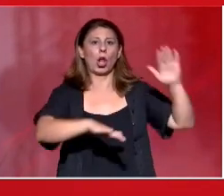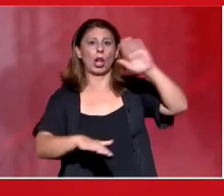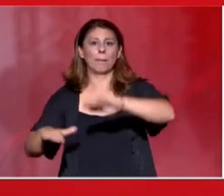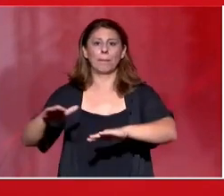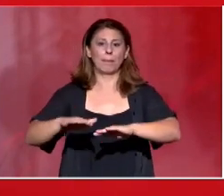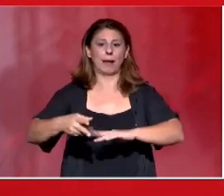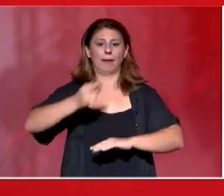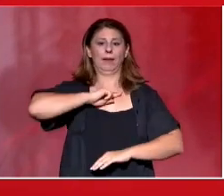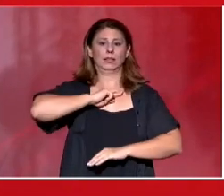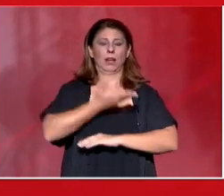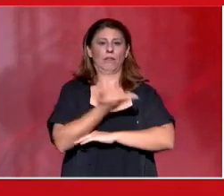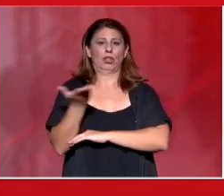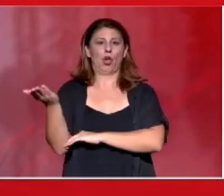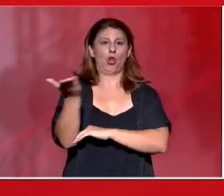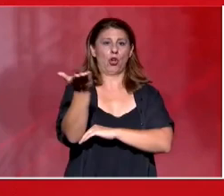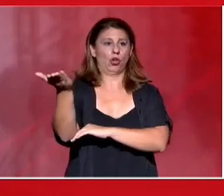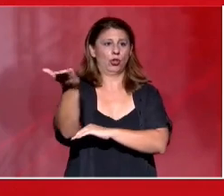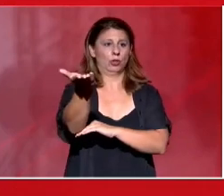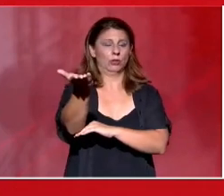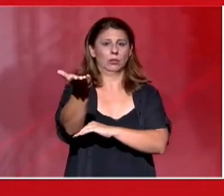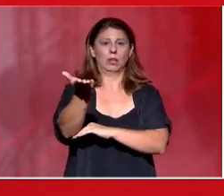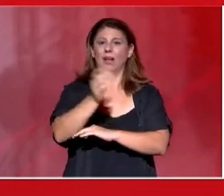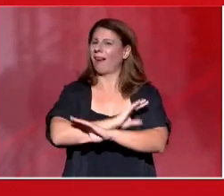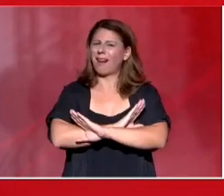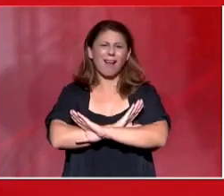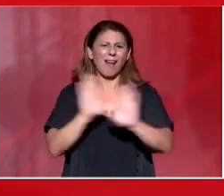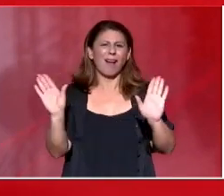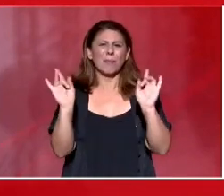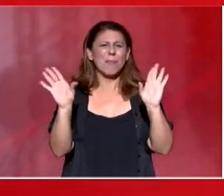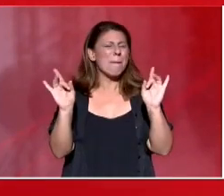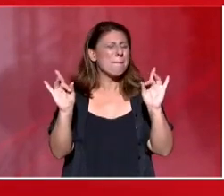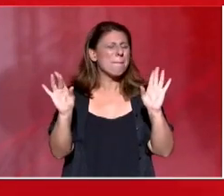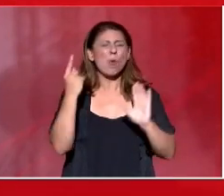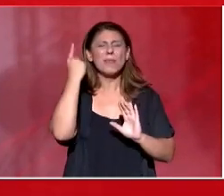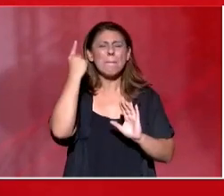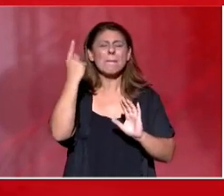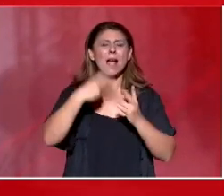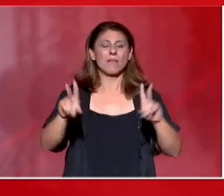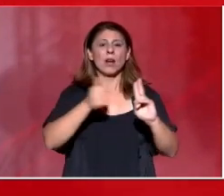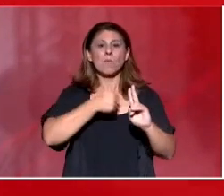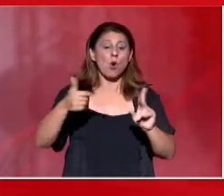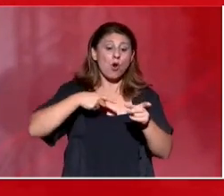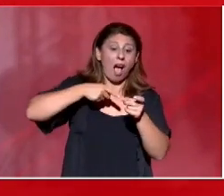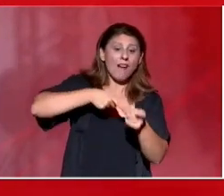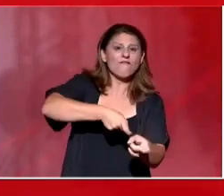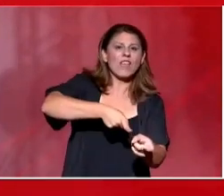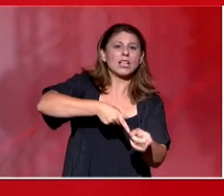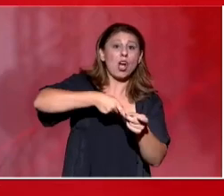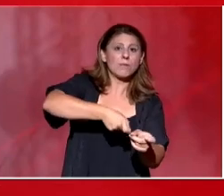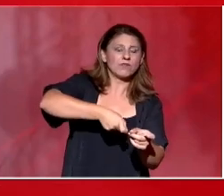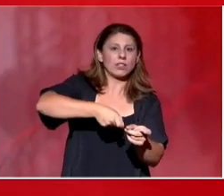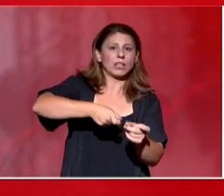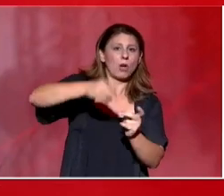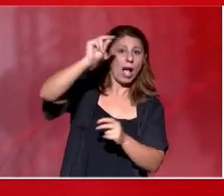Καμία ελευθερία δεν προσφέρει ο καπιταλισμός, παρά μόνο τον πιο στιχνό εκβιασμό και καταναγκασμό,